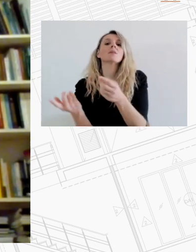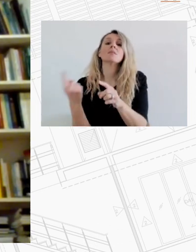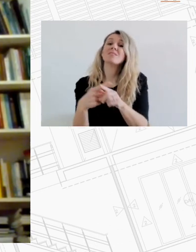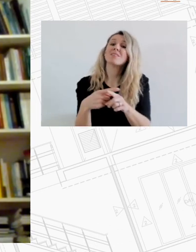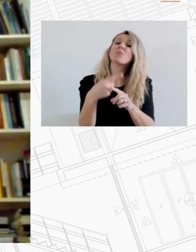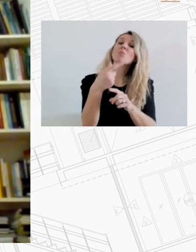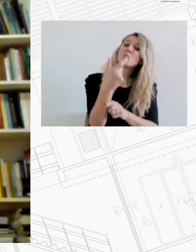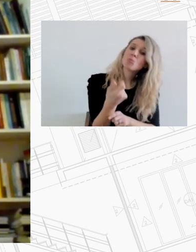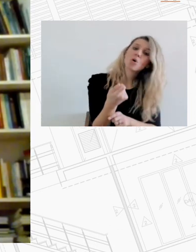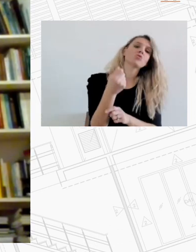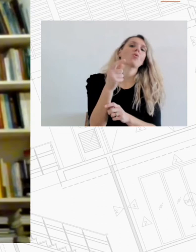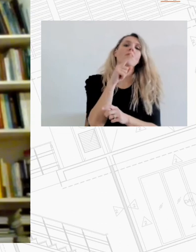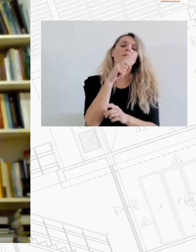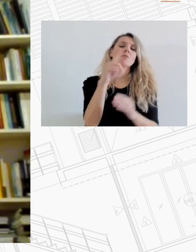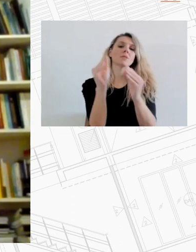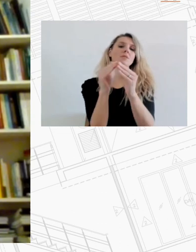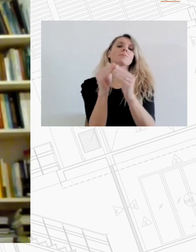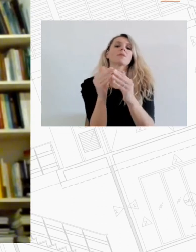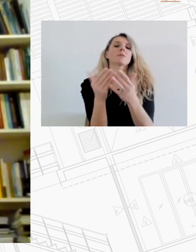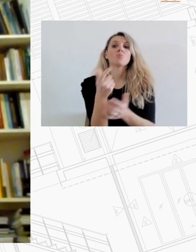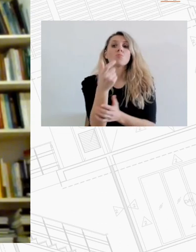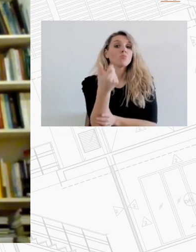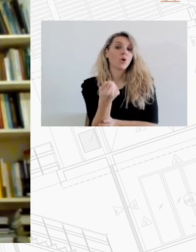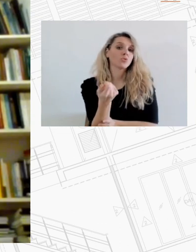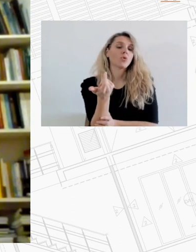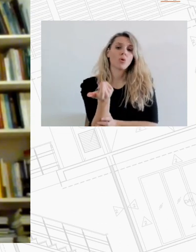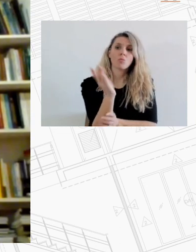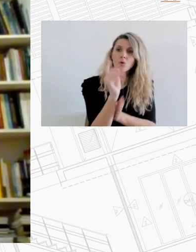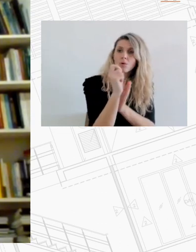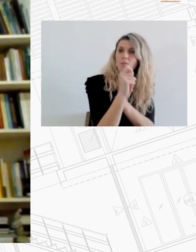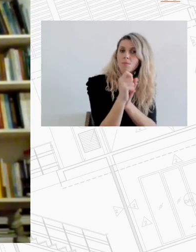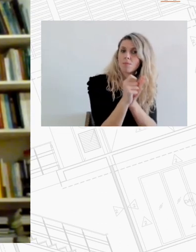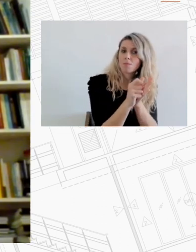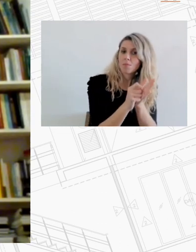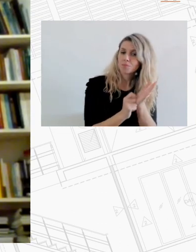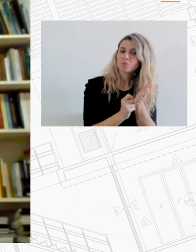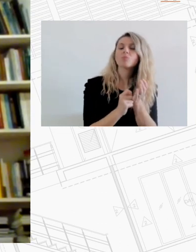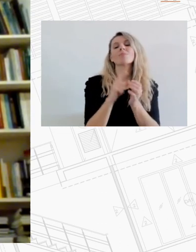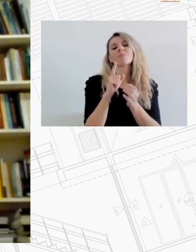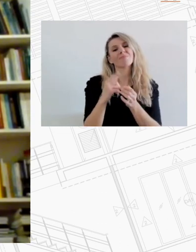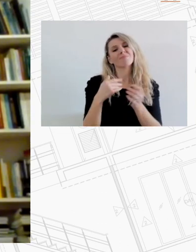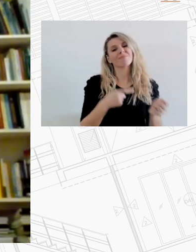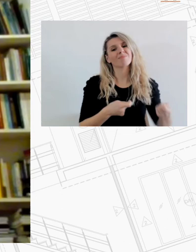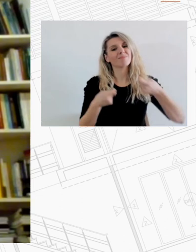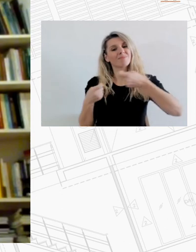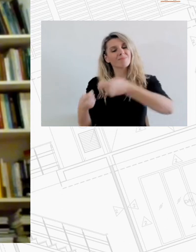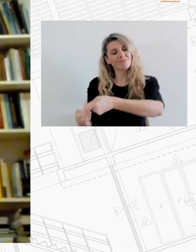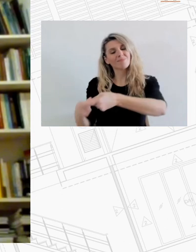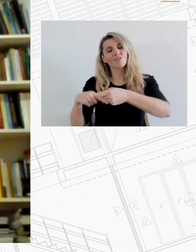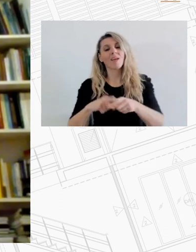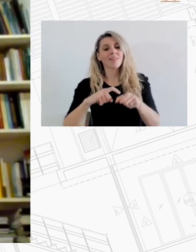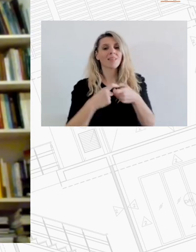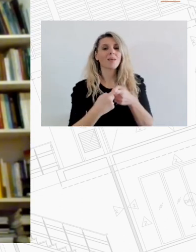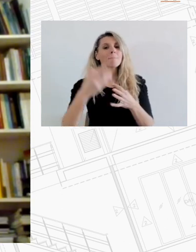ακινήτων, που αυτή τη στιγμή είναι κάτι που έχουν αναλάβει πιο συστηματικά ίσως τώρα τελευταία οι εταιρείες, οι διάφορες